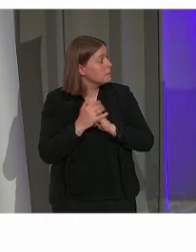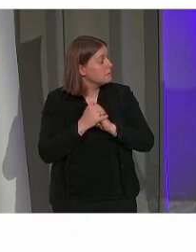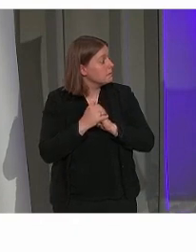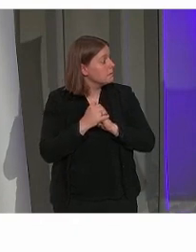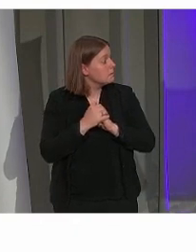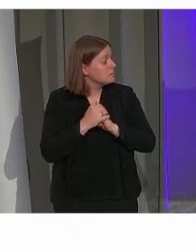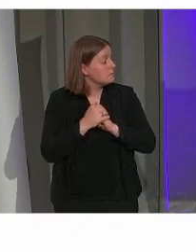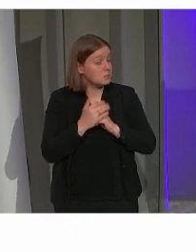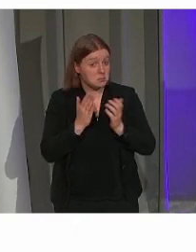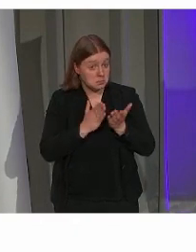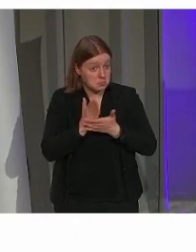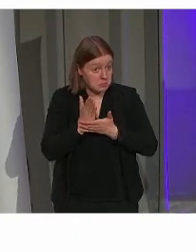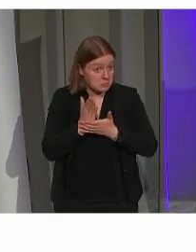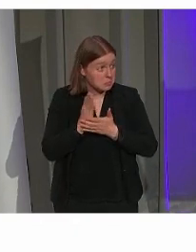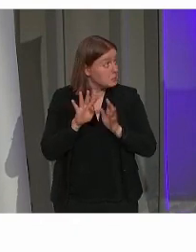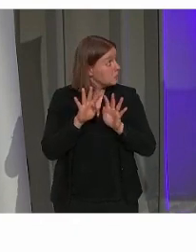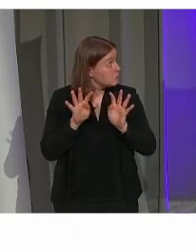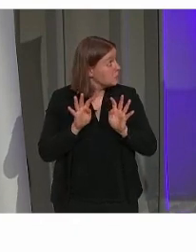Of het lukt.